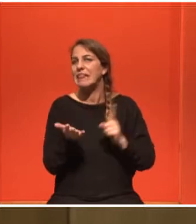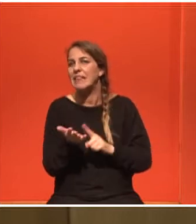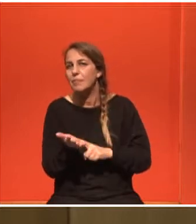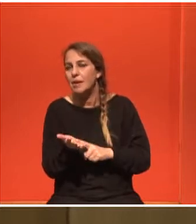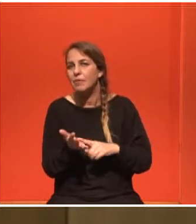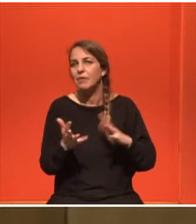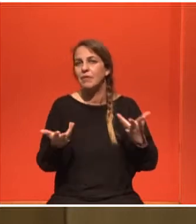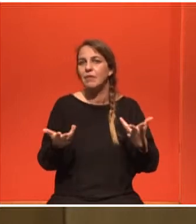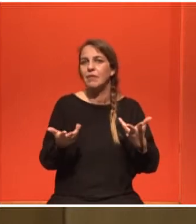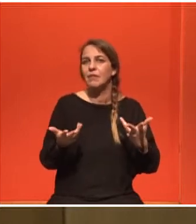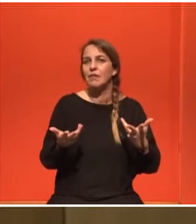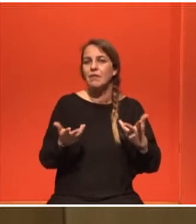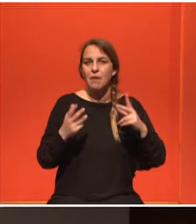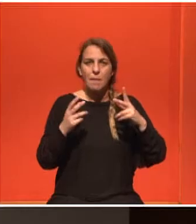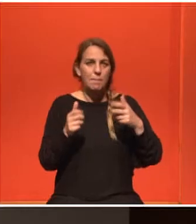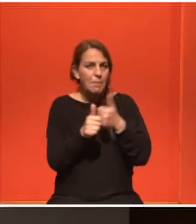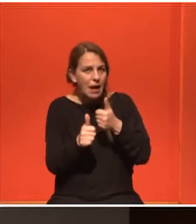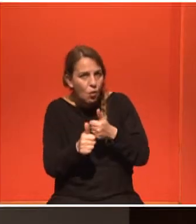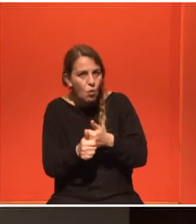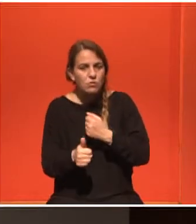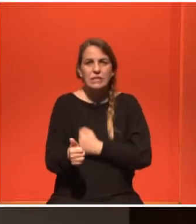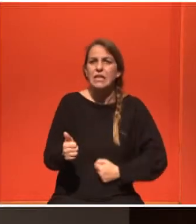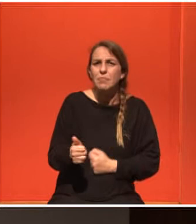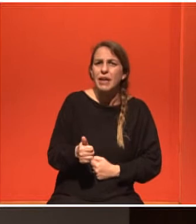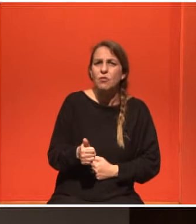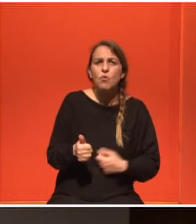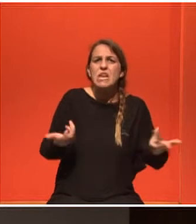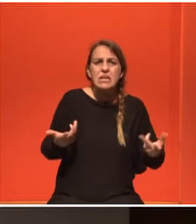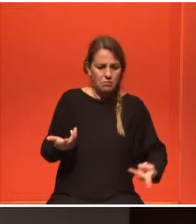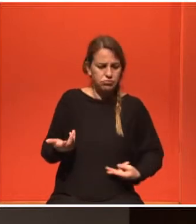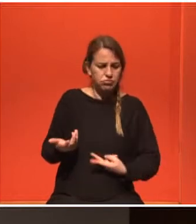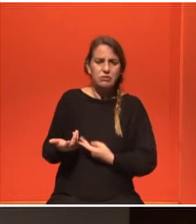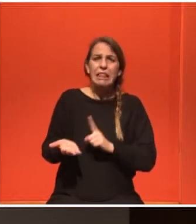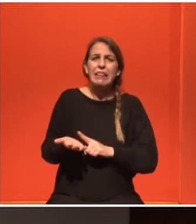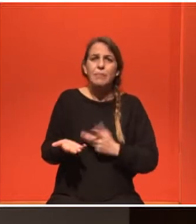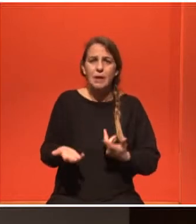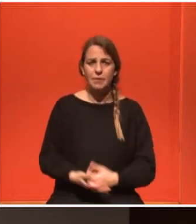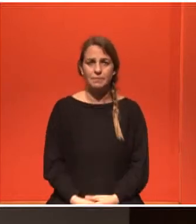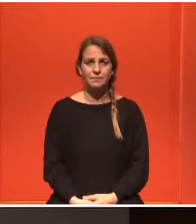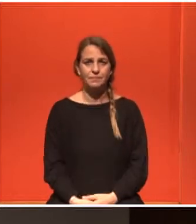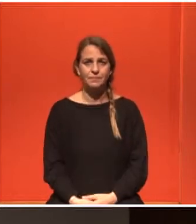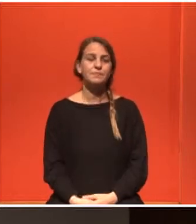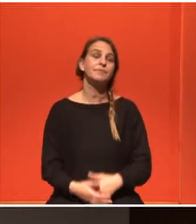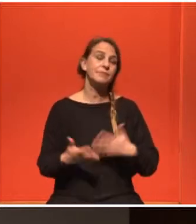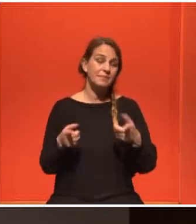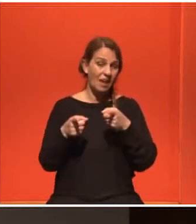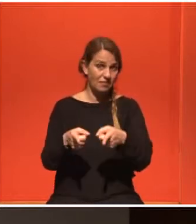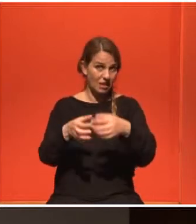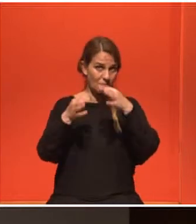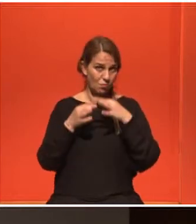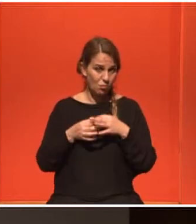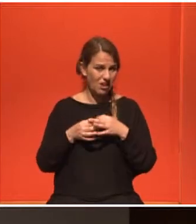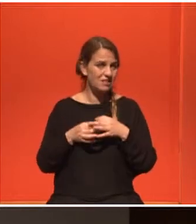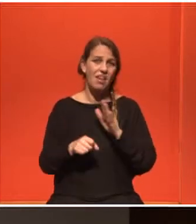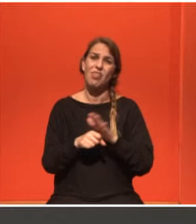Ηλικία 54. Πάρα πολύ καλές ερωτήσεις. Είδα, Πίτα. Τα στοιχεία δεν είναι